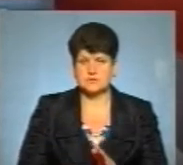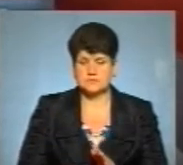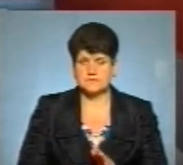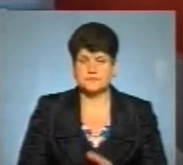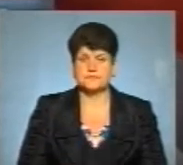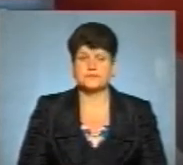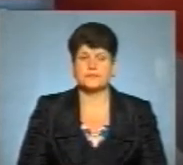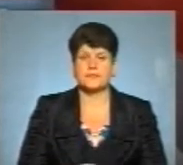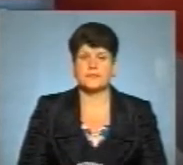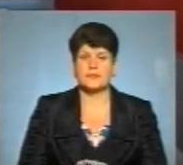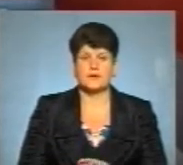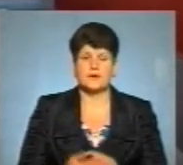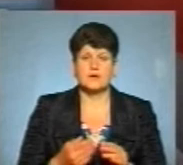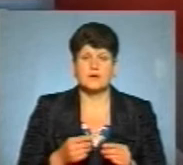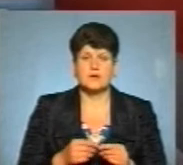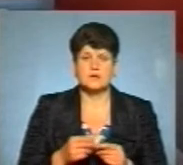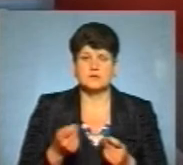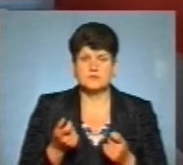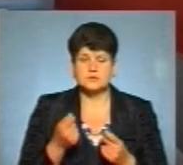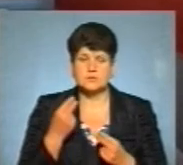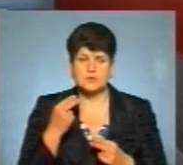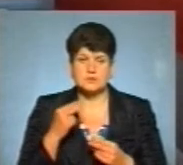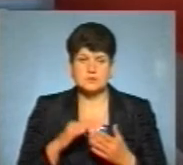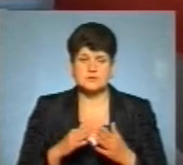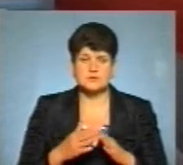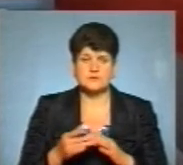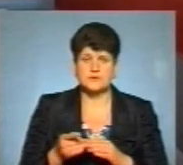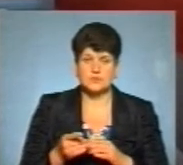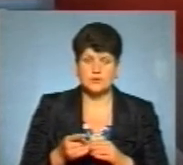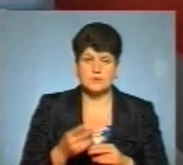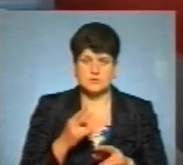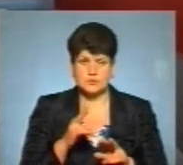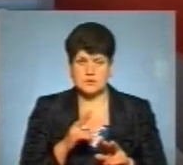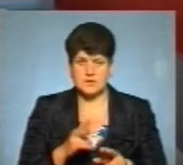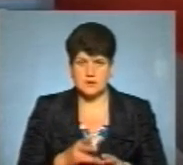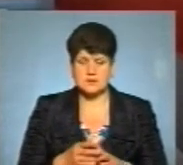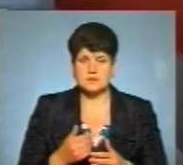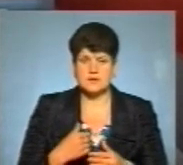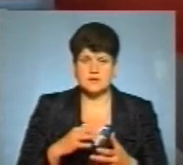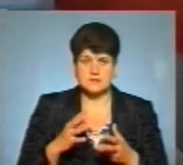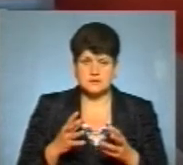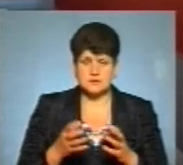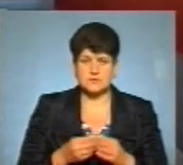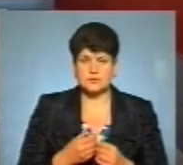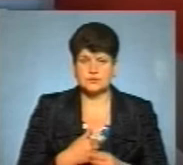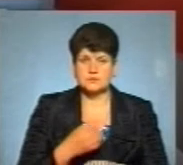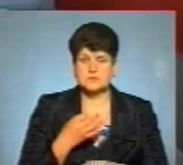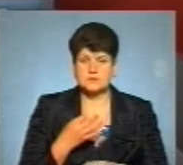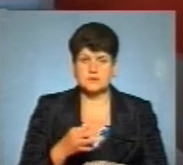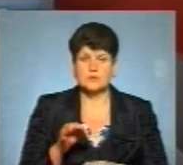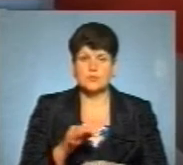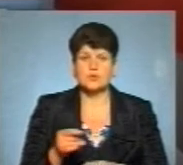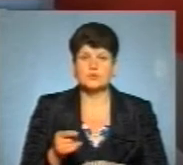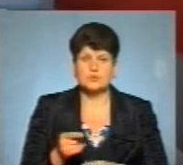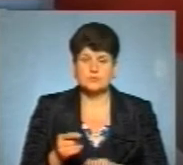Тобто, і деяке покращення ситуації в Тернополі спостерігається. Я, на загал, хотів сказати про Тернопіль.